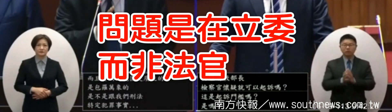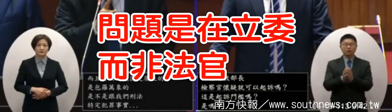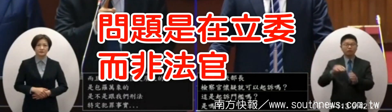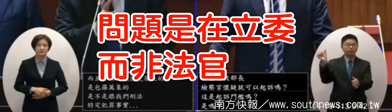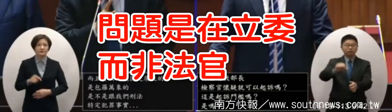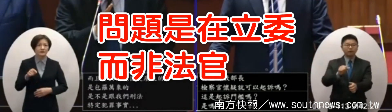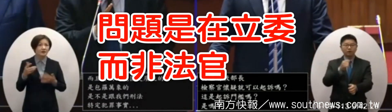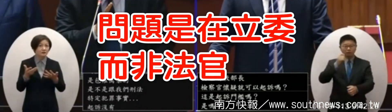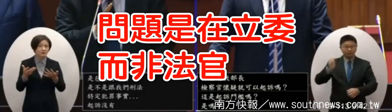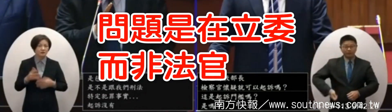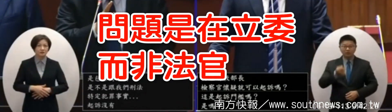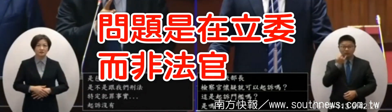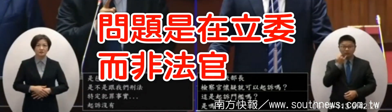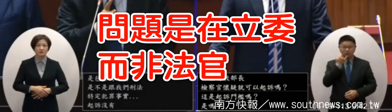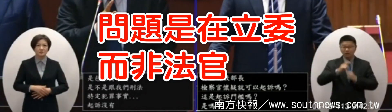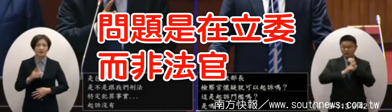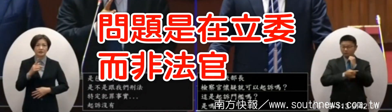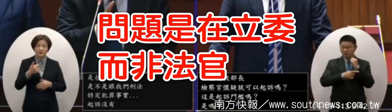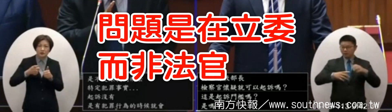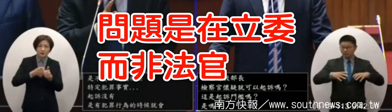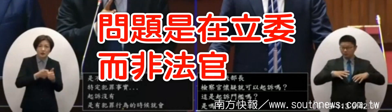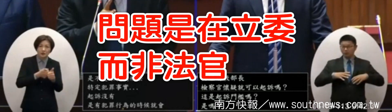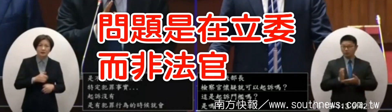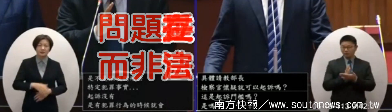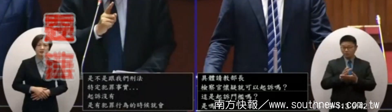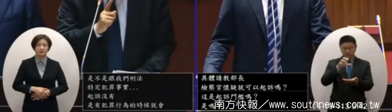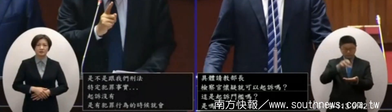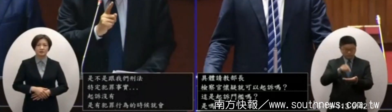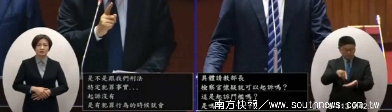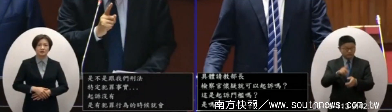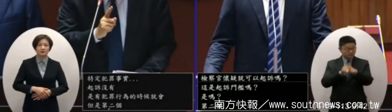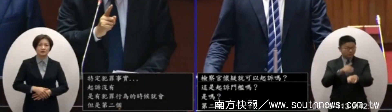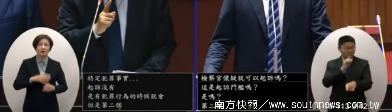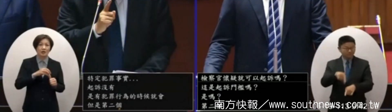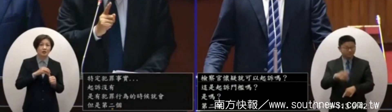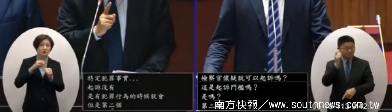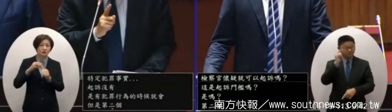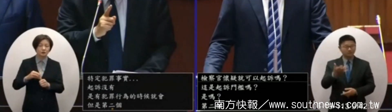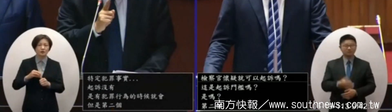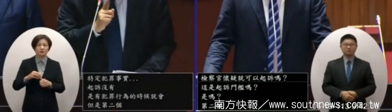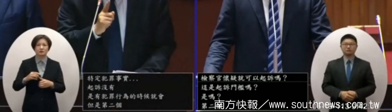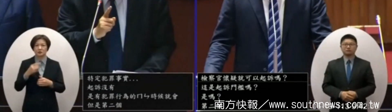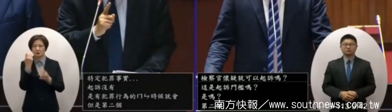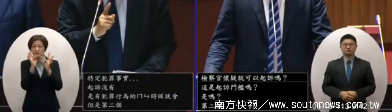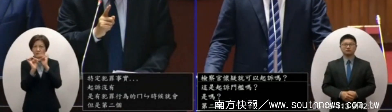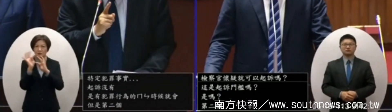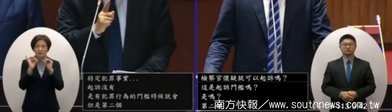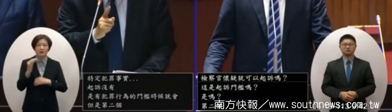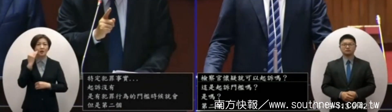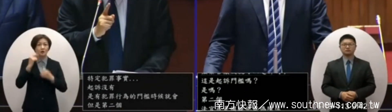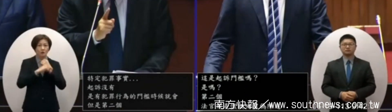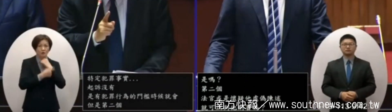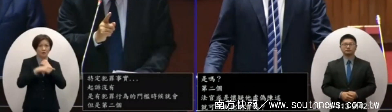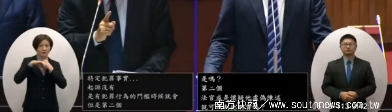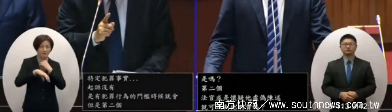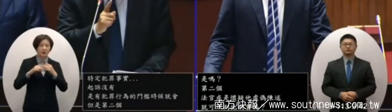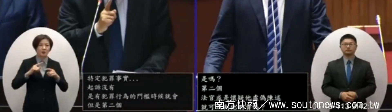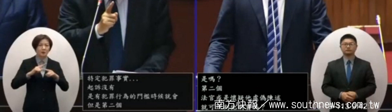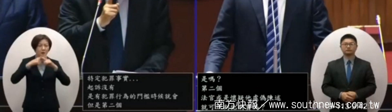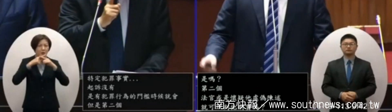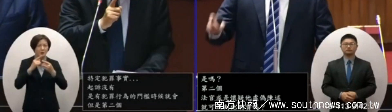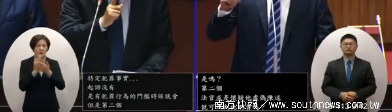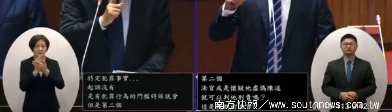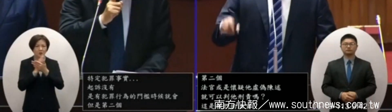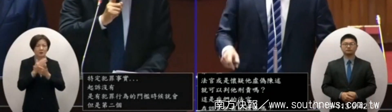這個是我們法官在認證犯罪的標準嗎被移送偵辦被移送偵辦有接受法院這個審判的危險